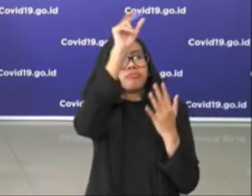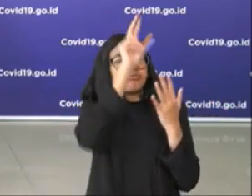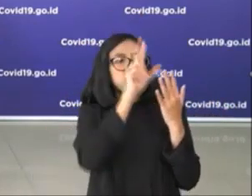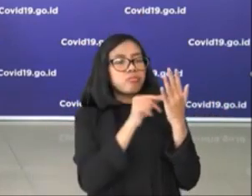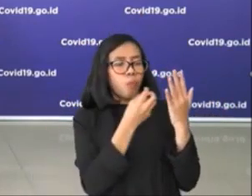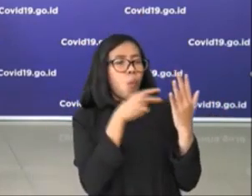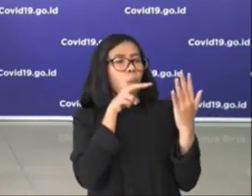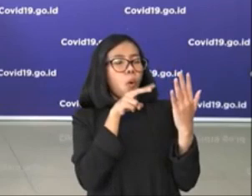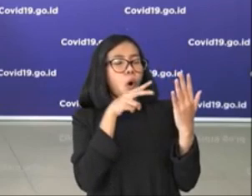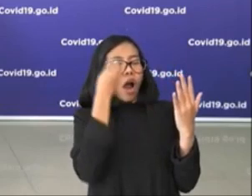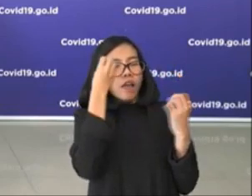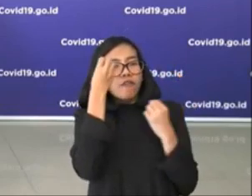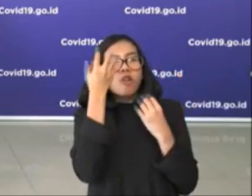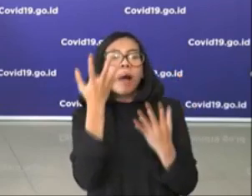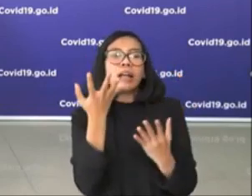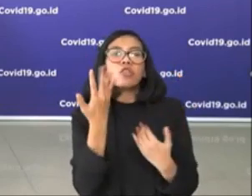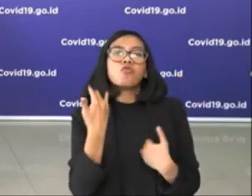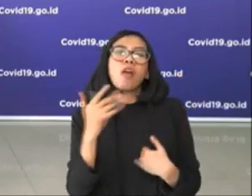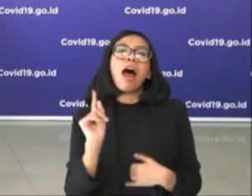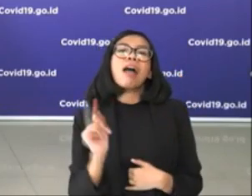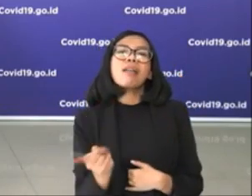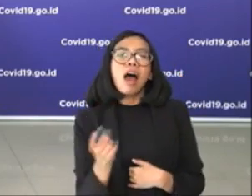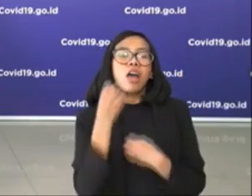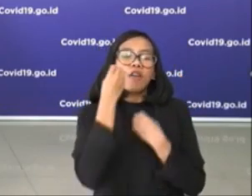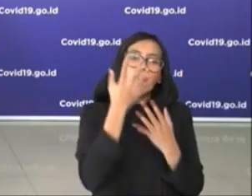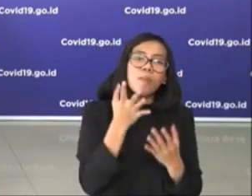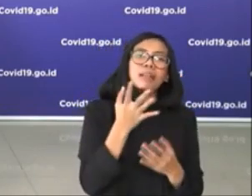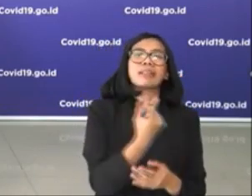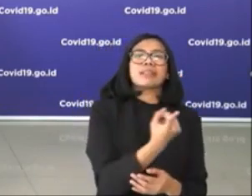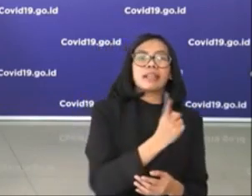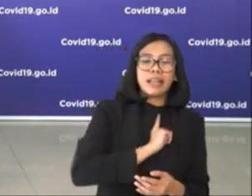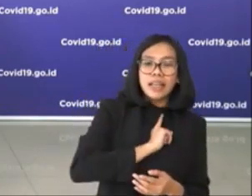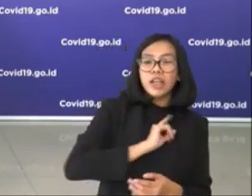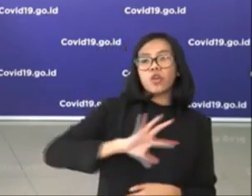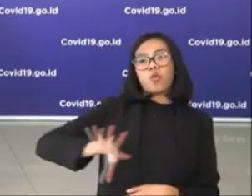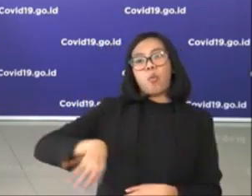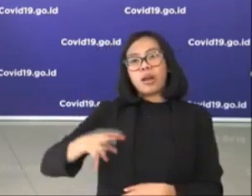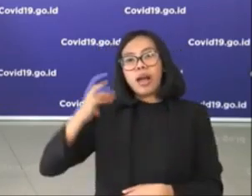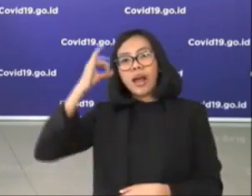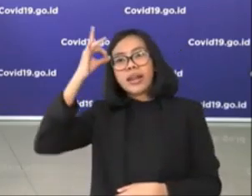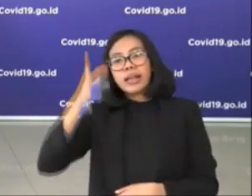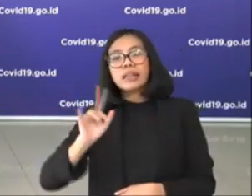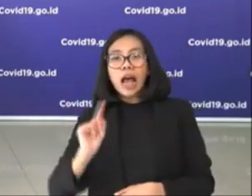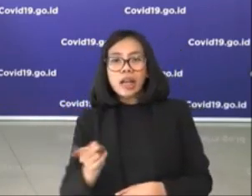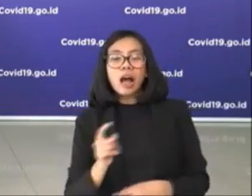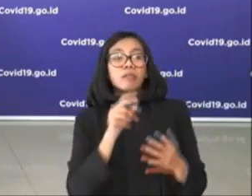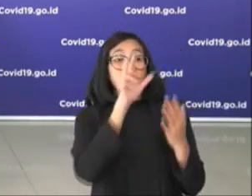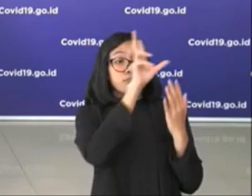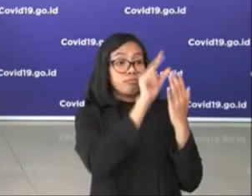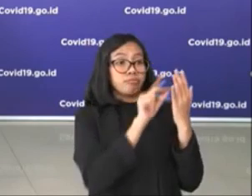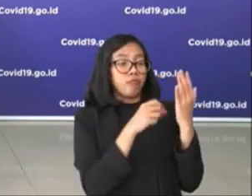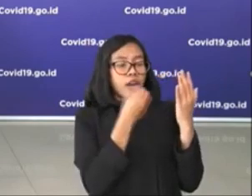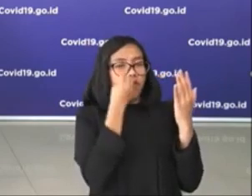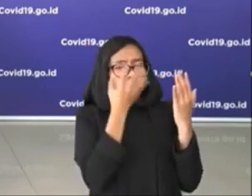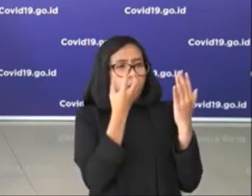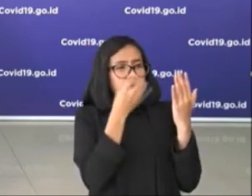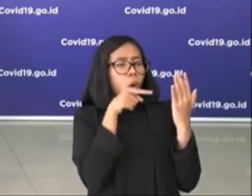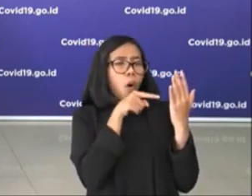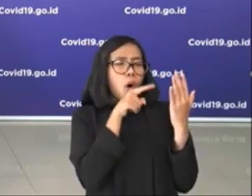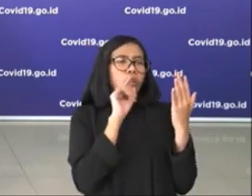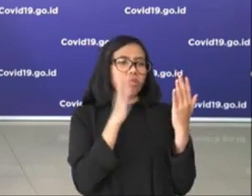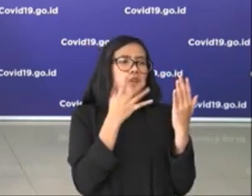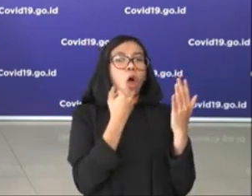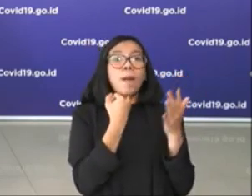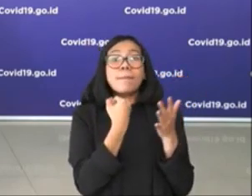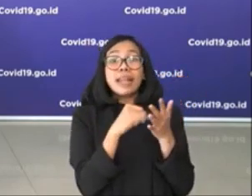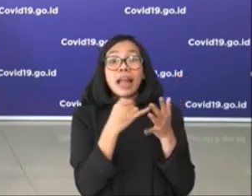baik pribadi, keluarga maupun desa, dan rekomendasi apa yang harus kita lakukan setelah kita melakukan